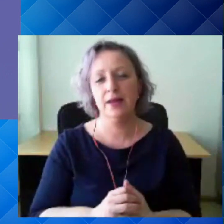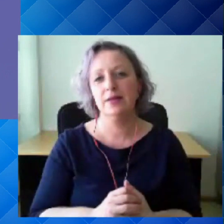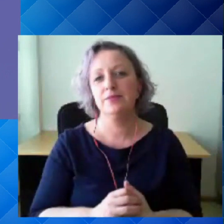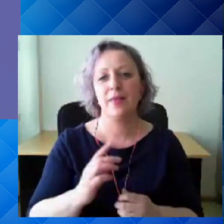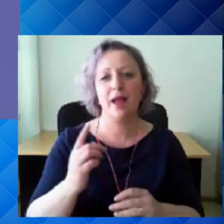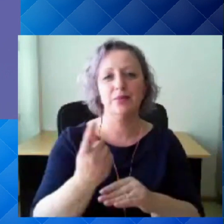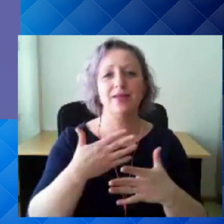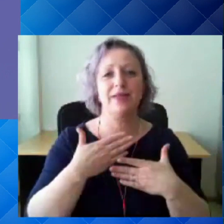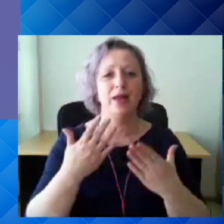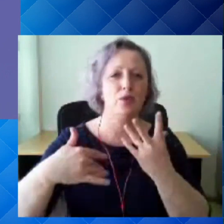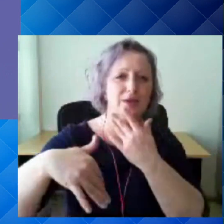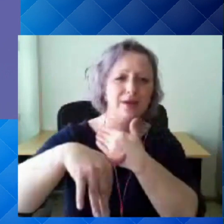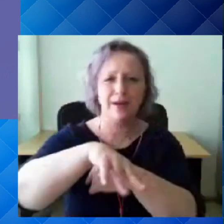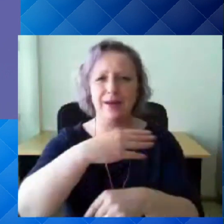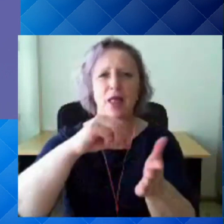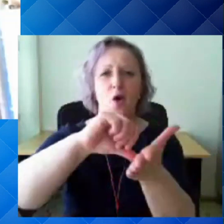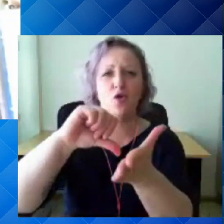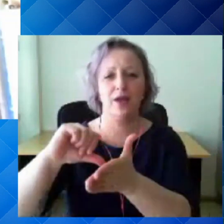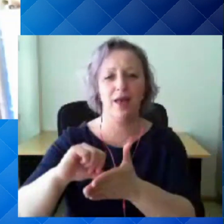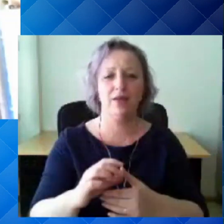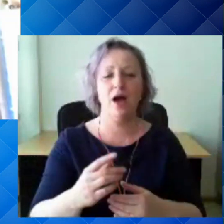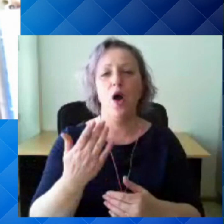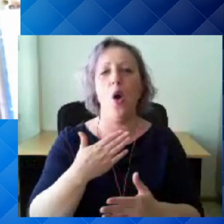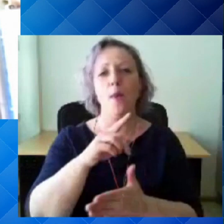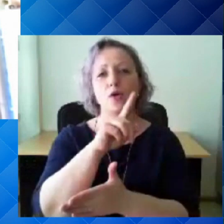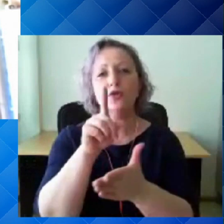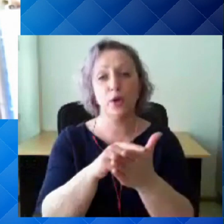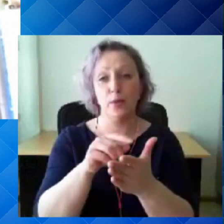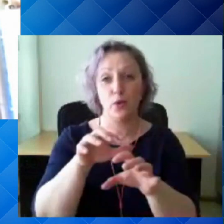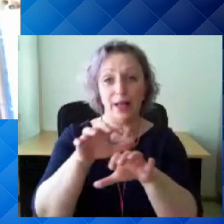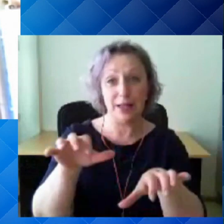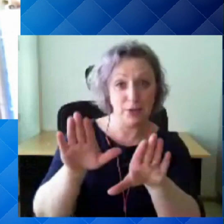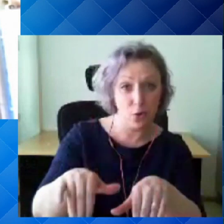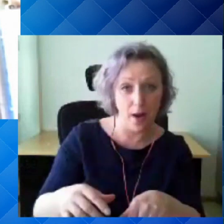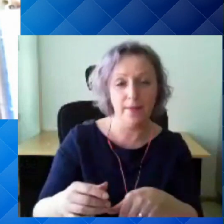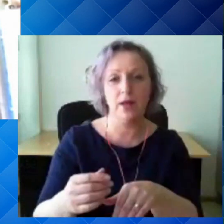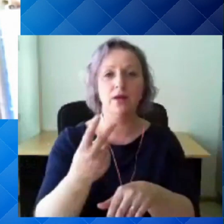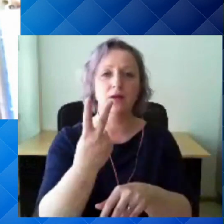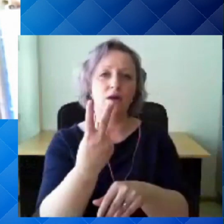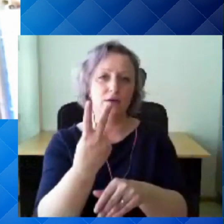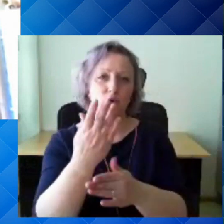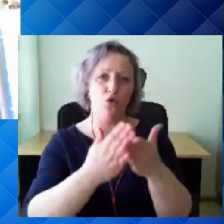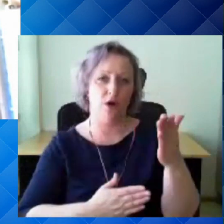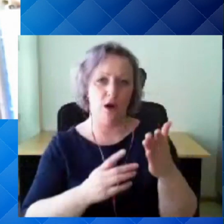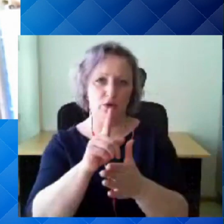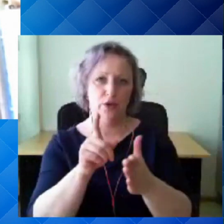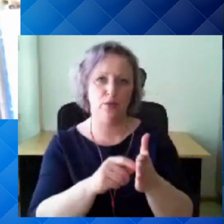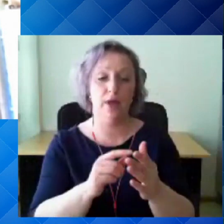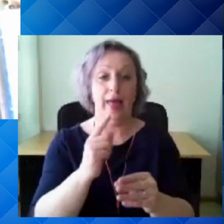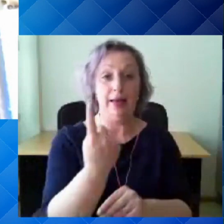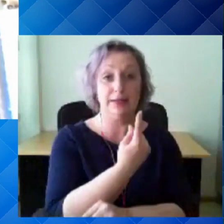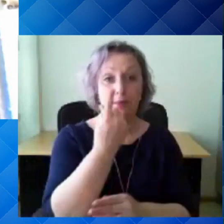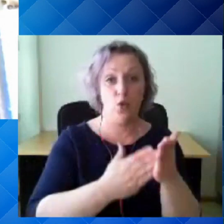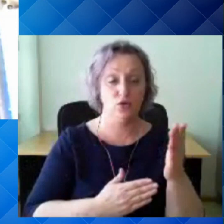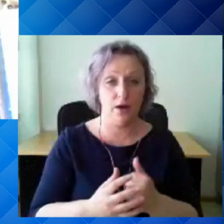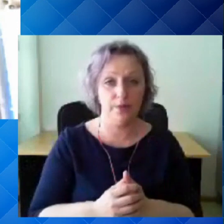kõigepealt tanud kõigil osapooltale ja mu küsimus ka esimes lubab siis koosneb kahest osast. Esiteks see, et